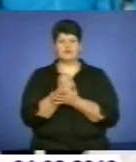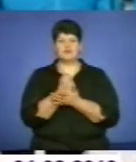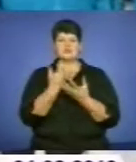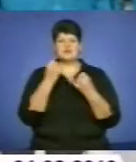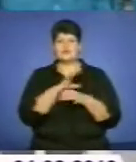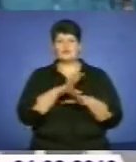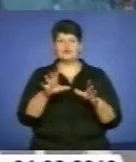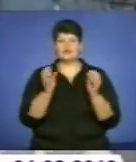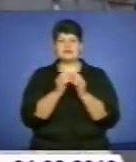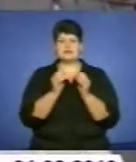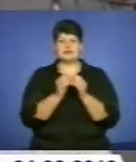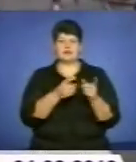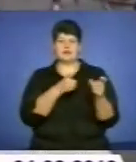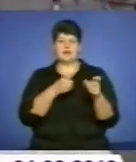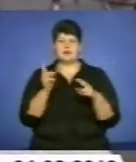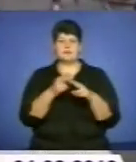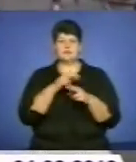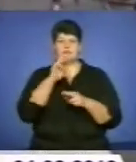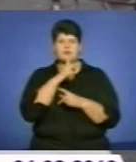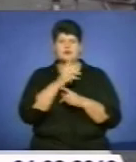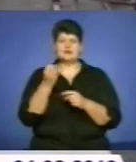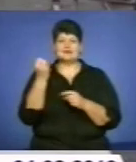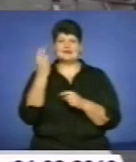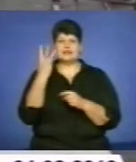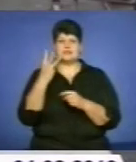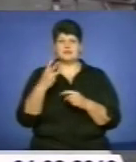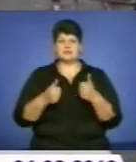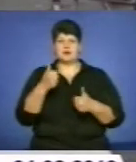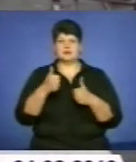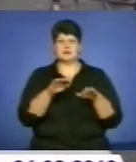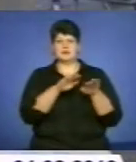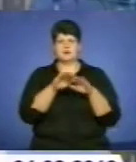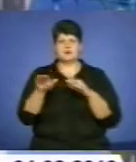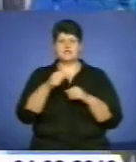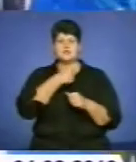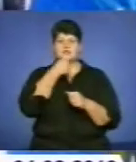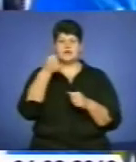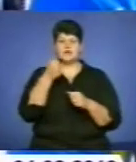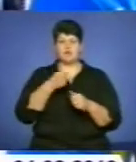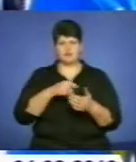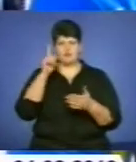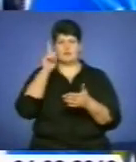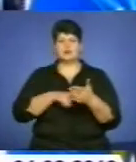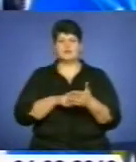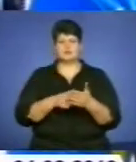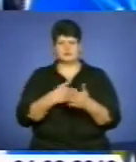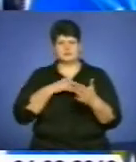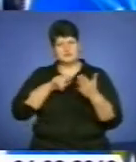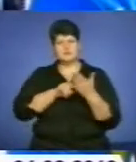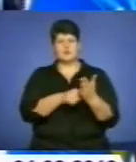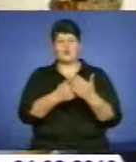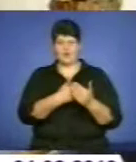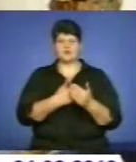десяти, як дівчина стріляла без промахів. В 13 на рівні змагалася із старшими. Впевненість та цілеспрямованість – те, що допомагає йти